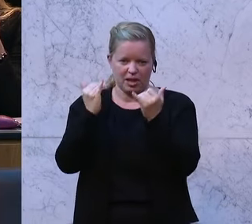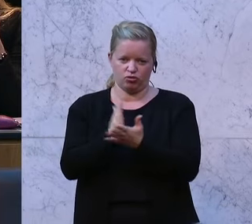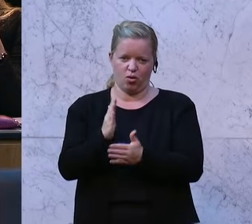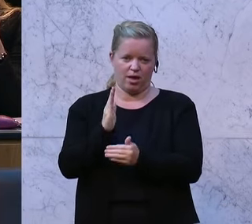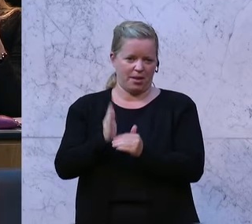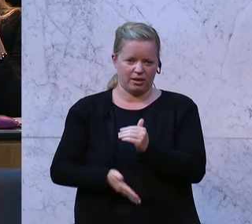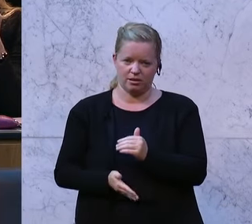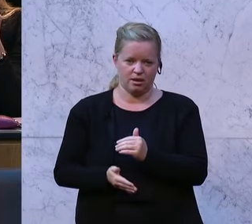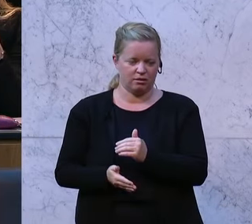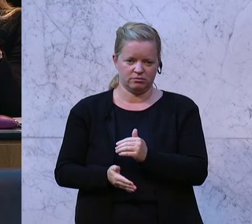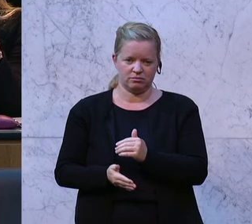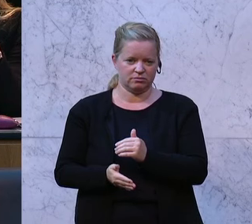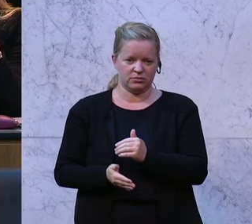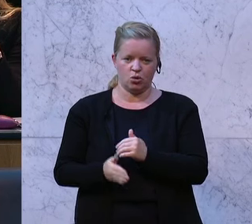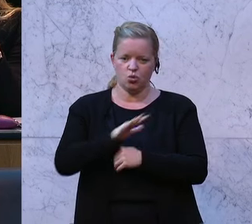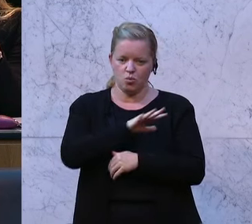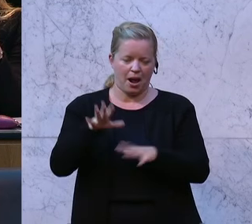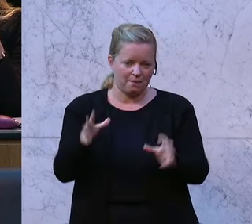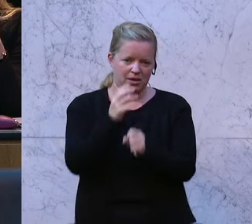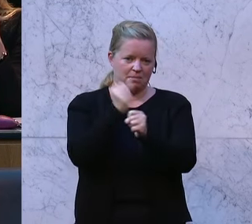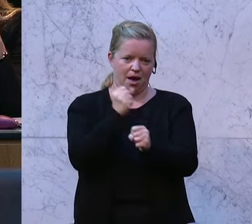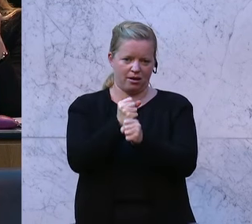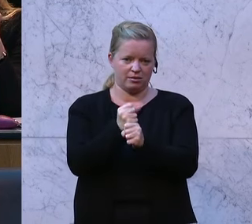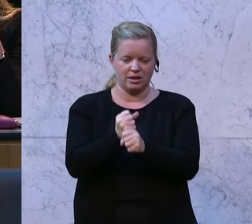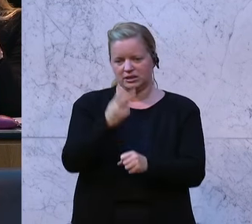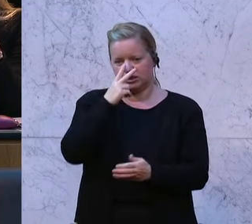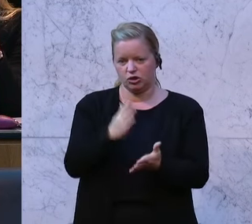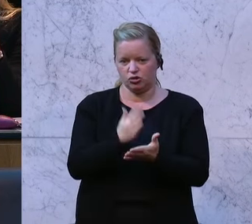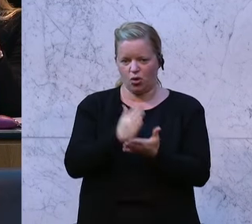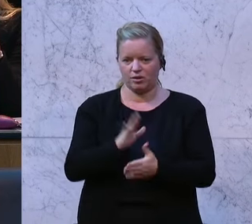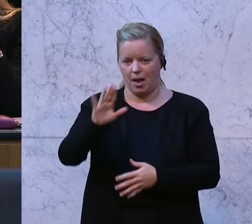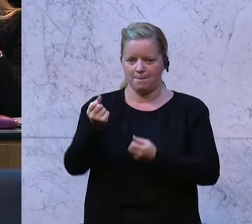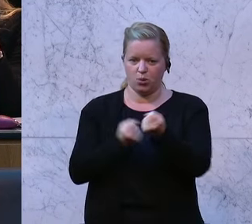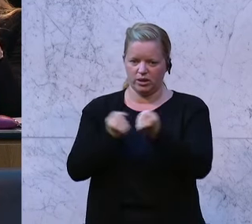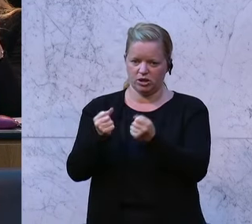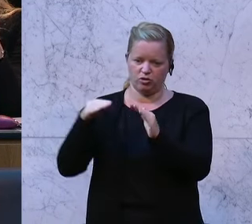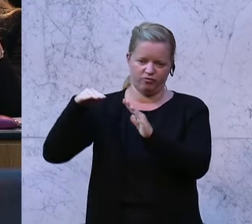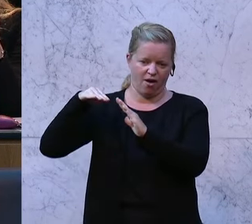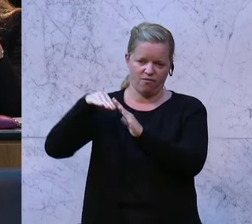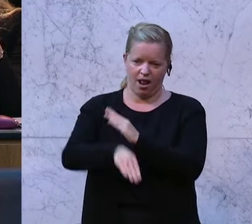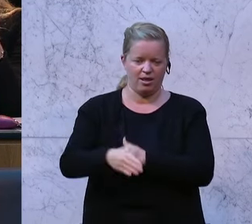überall mitmacht, zeichnet schon ein erschütterndes Bild über ihren politischen Verfall der letzten Jahre.